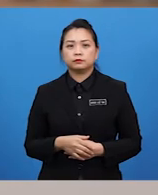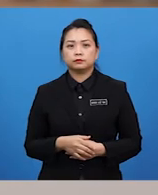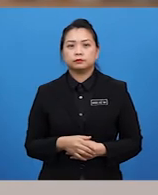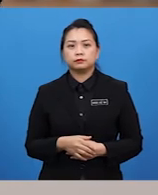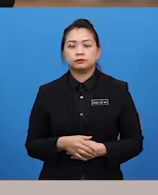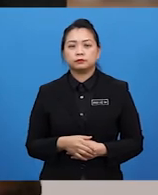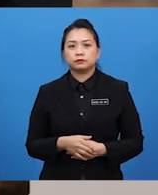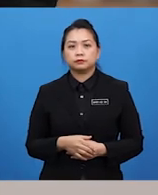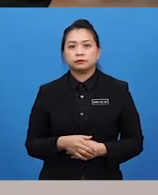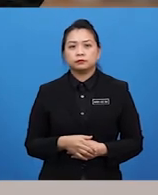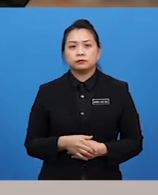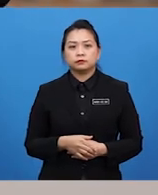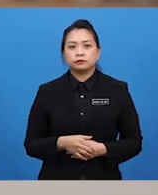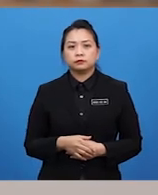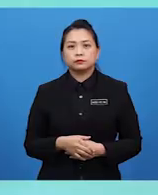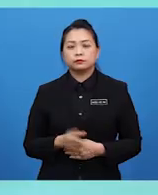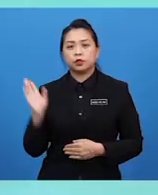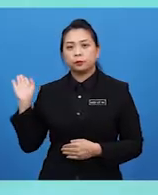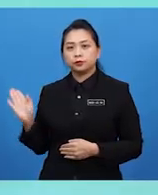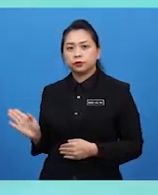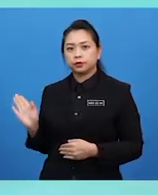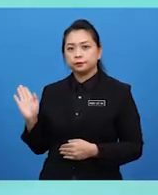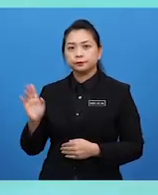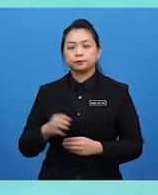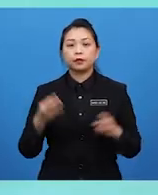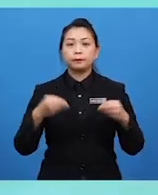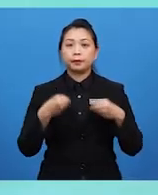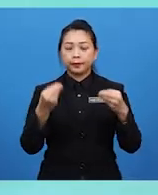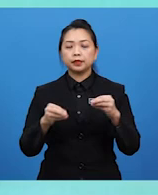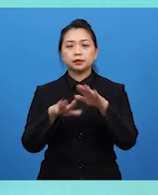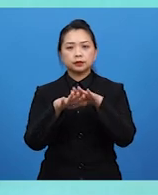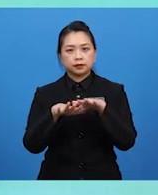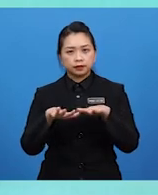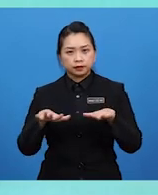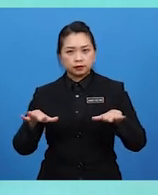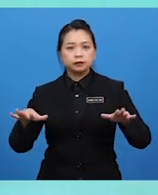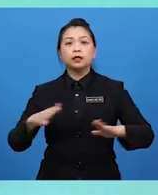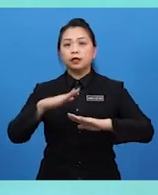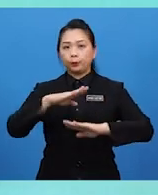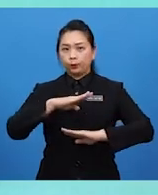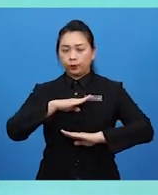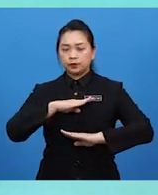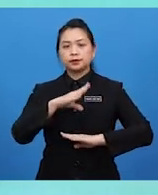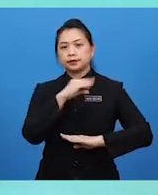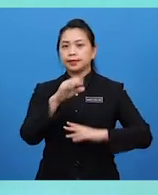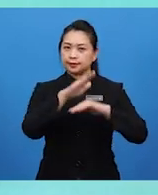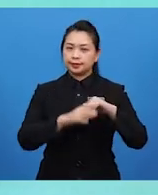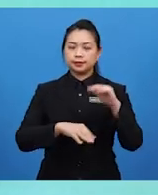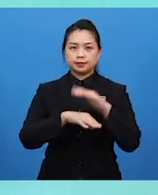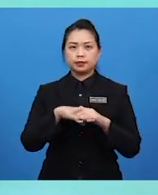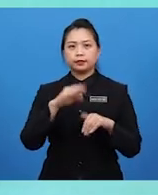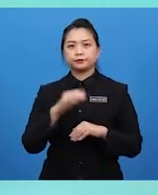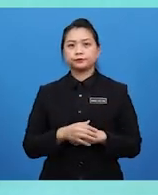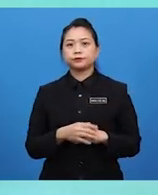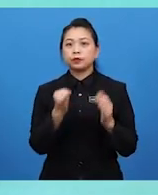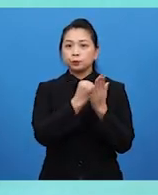Bagaimana pula itu, Cikgu? Betul. Konteks spiritual ini memberikan ketenangan, kepuasan dan juga keselesaan, Cikgu Doys.